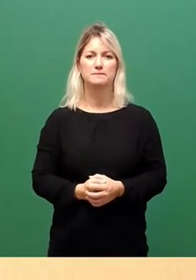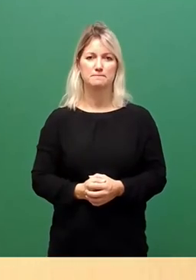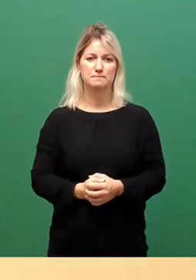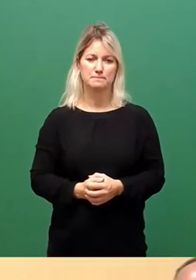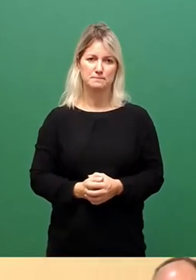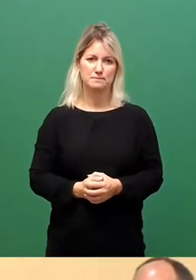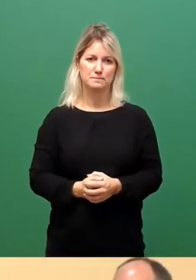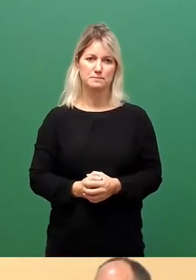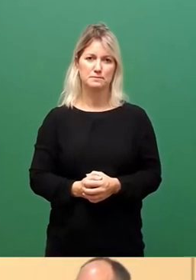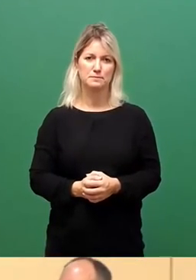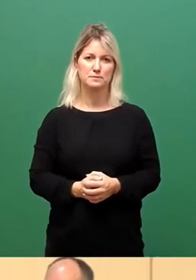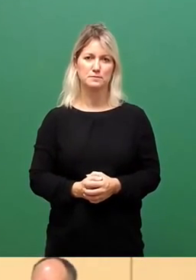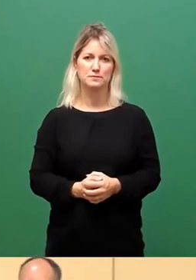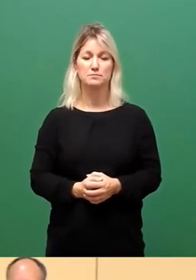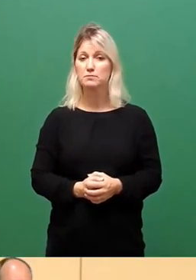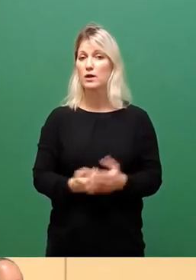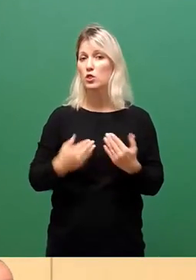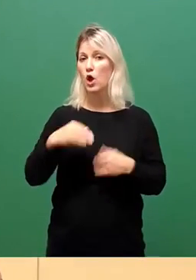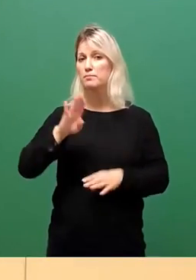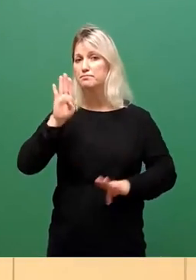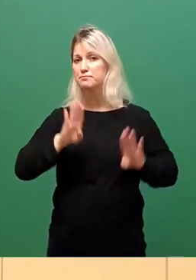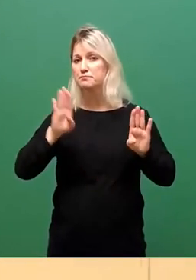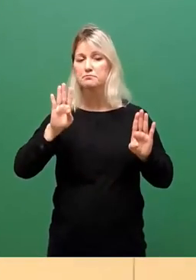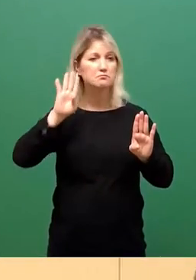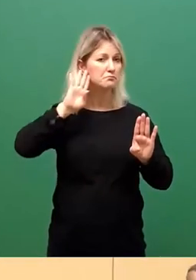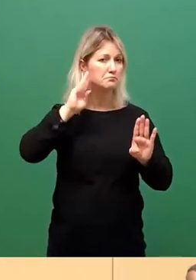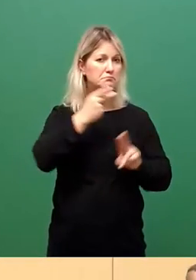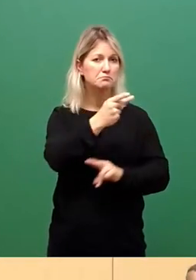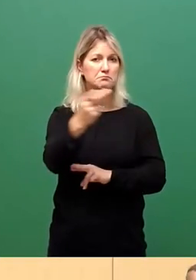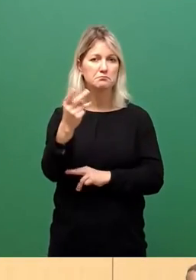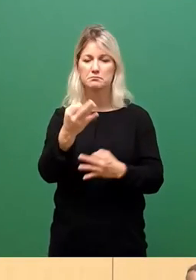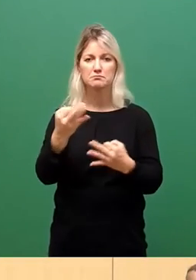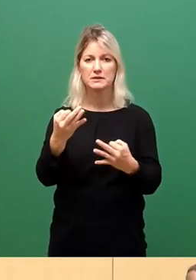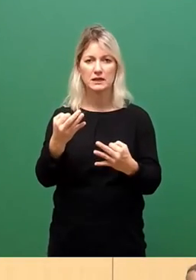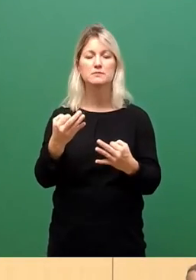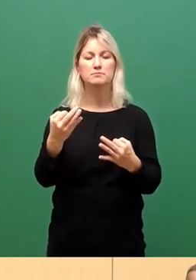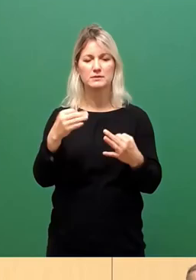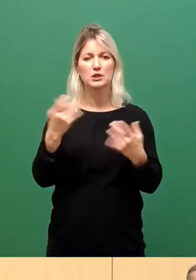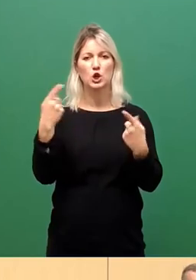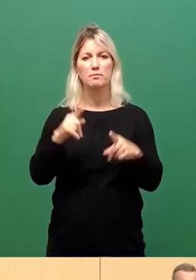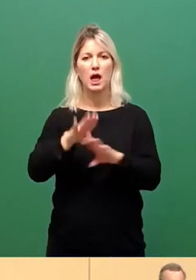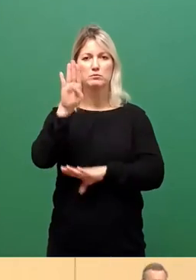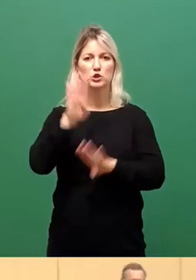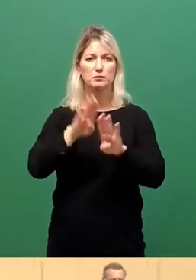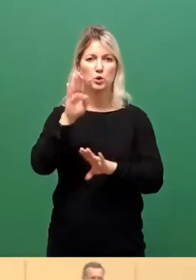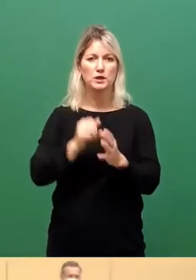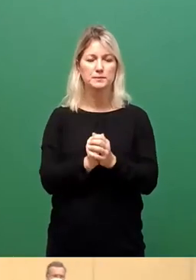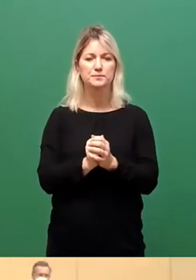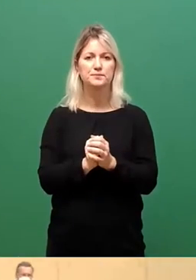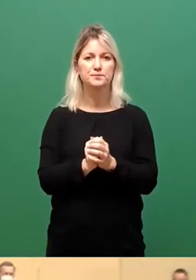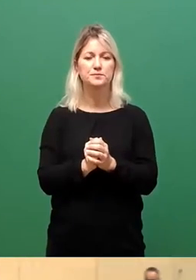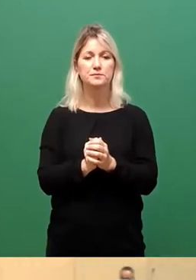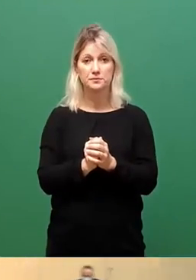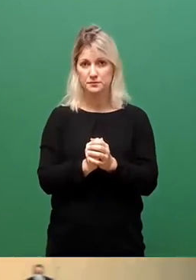So, Wortmeldungen waren wir nicht signalisiert, sehe sie auch nicht. Deswegen kommen wir zur Abstimmung über den einstimmigen